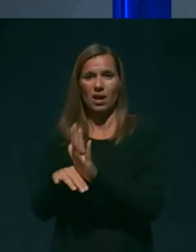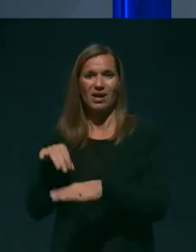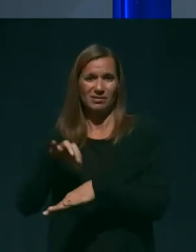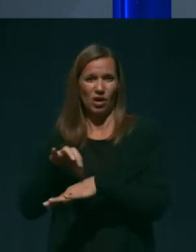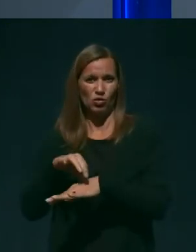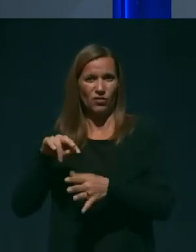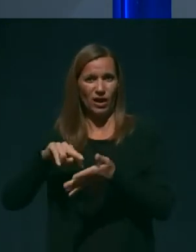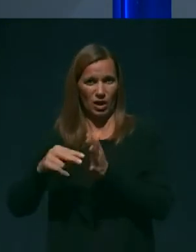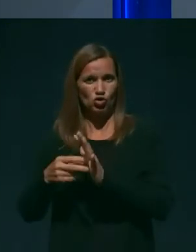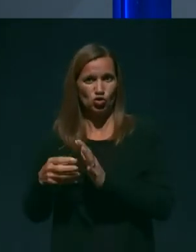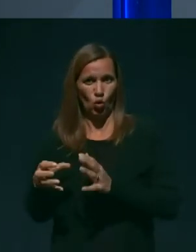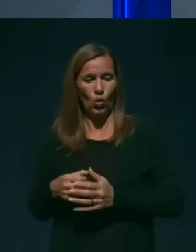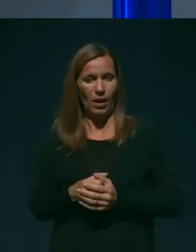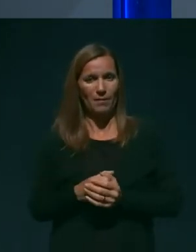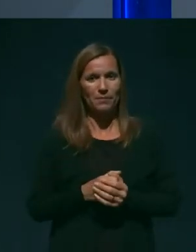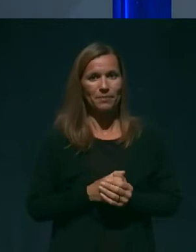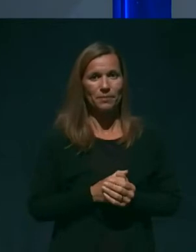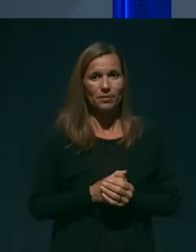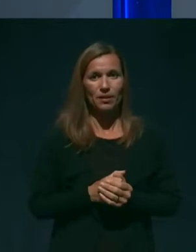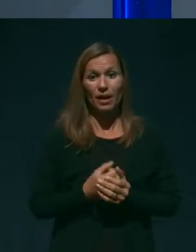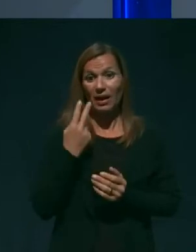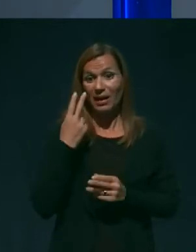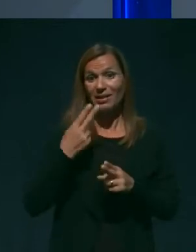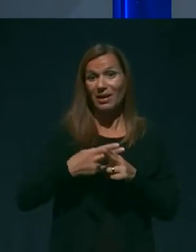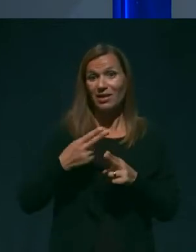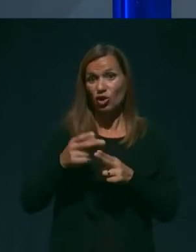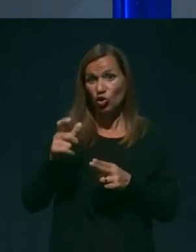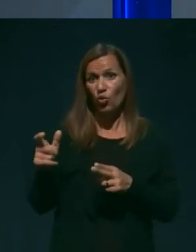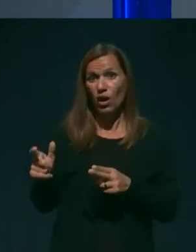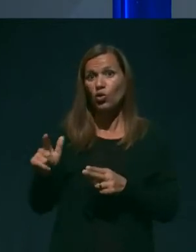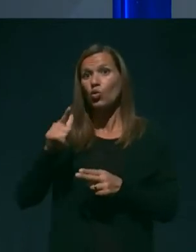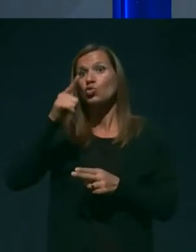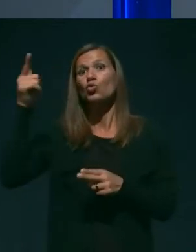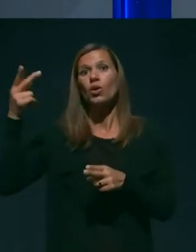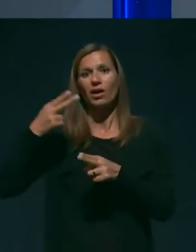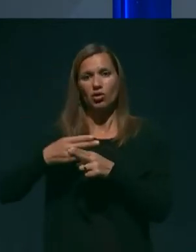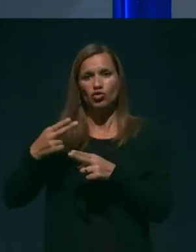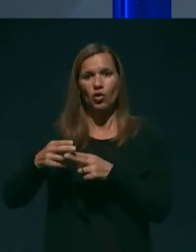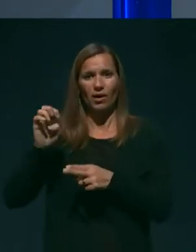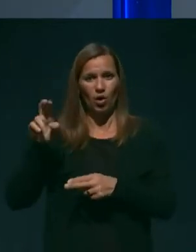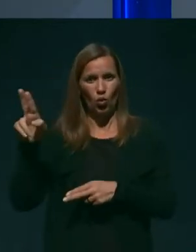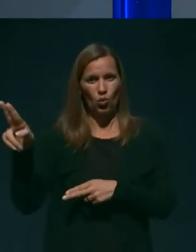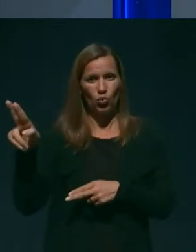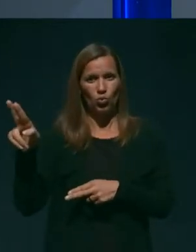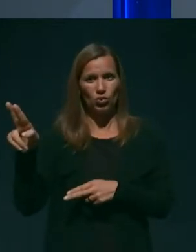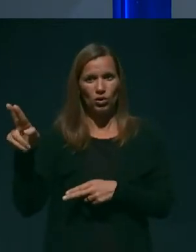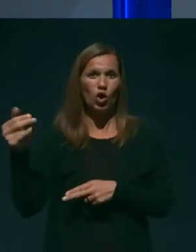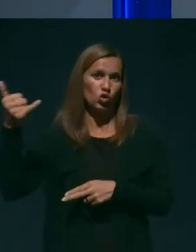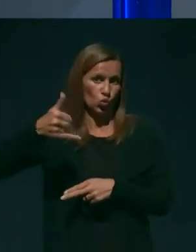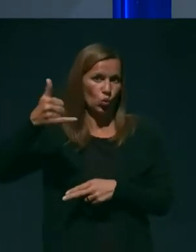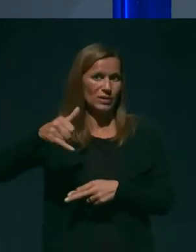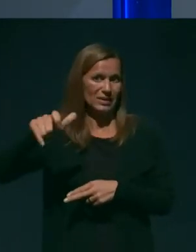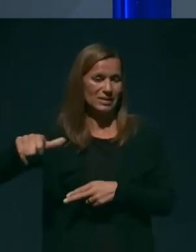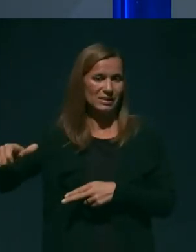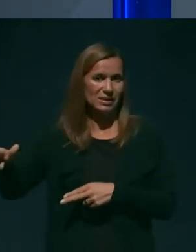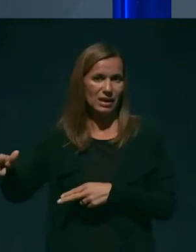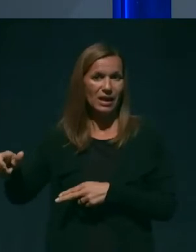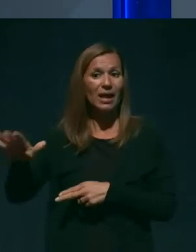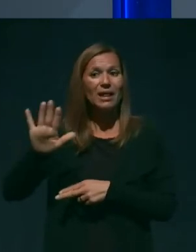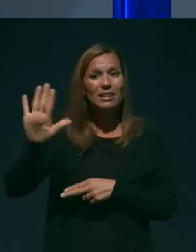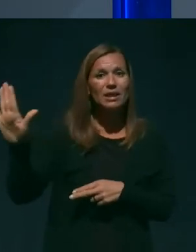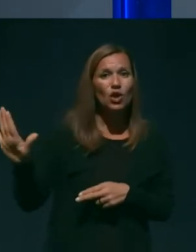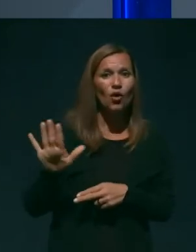državljanov drugih držav Evropske unije, kot je bilo danes že večkrat rečeno, njihovo